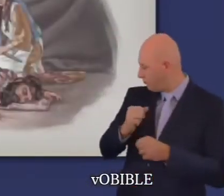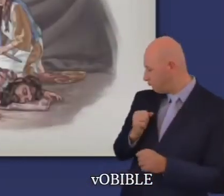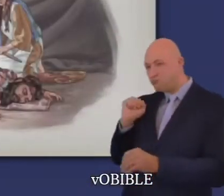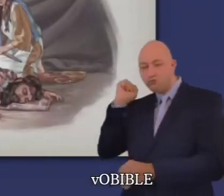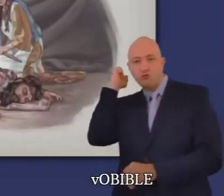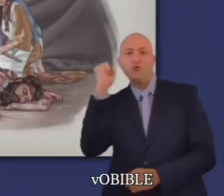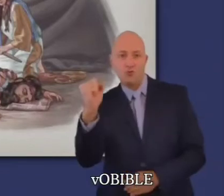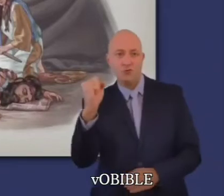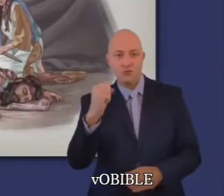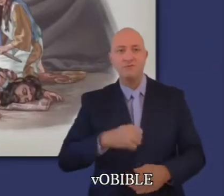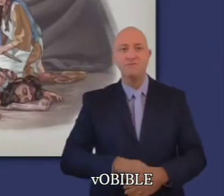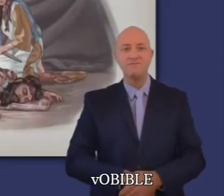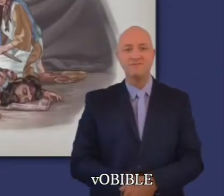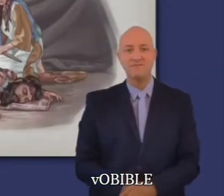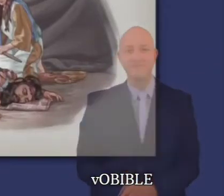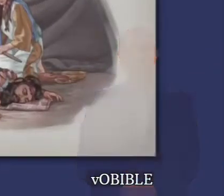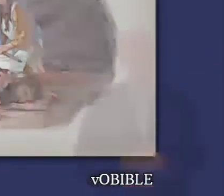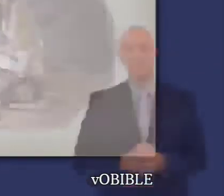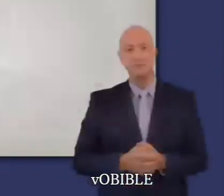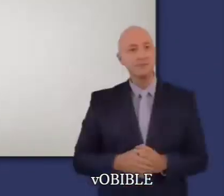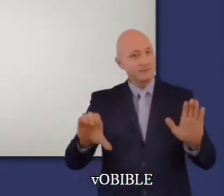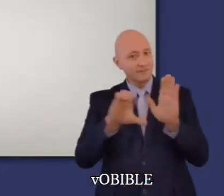est exécuté par une femme nommée Jaël.